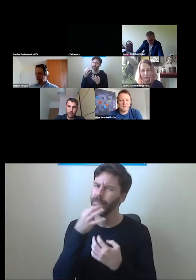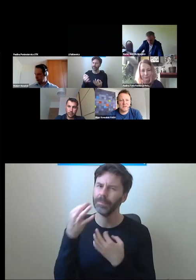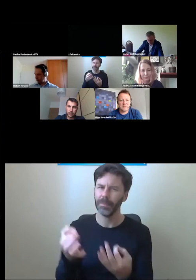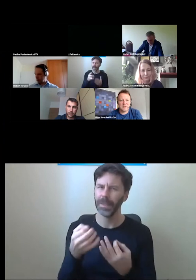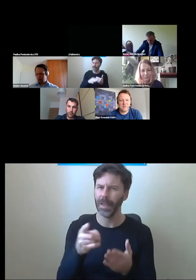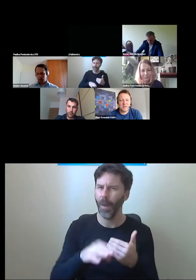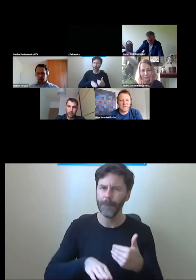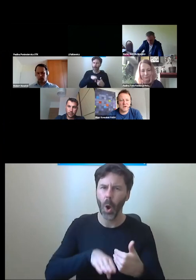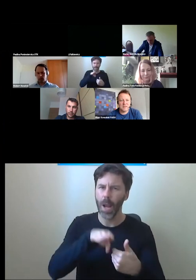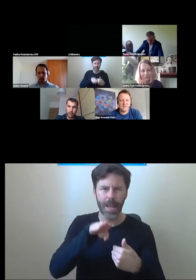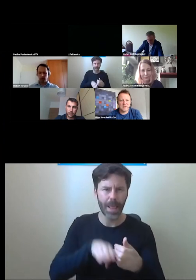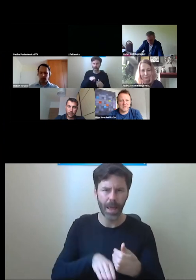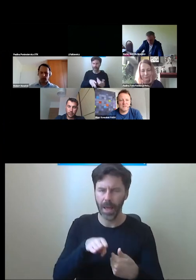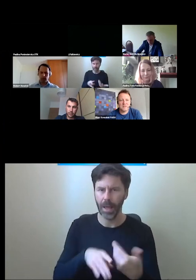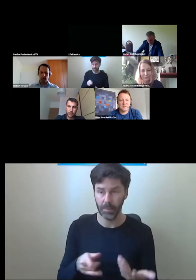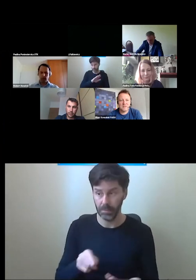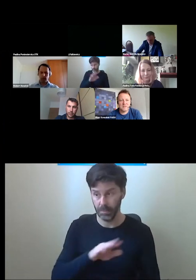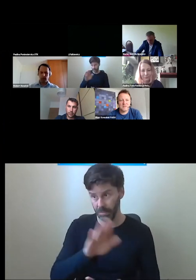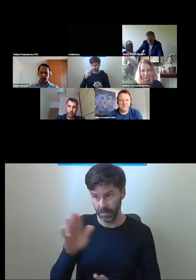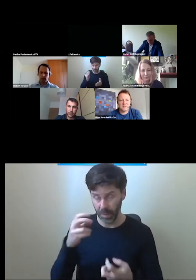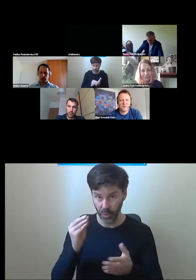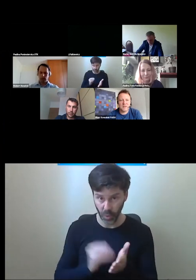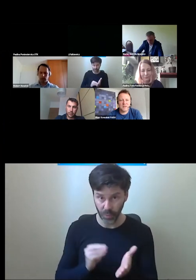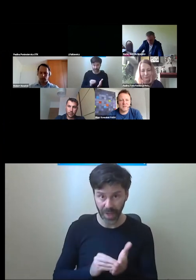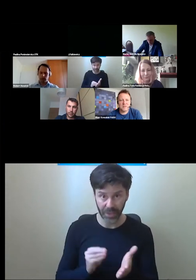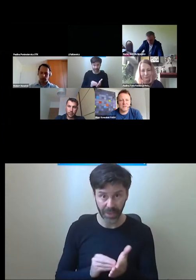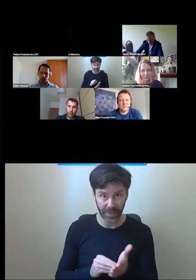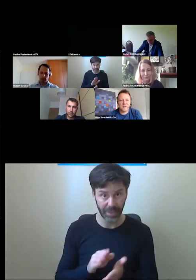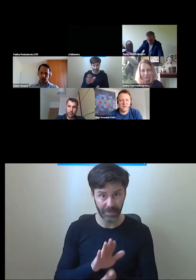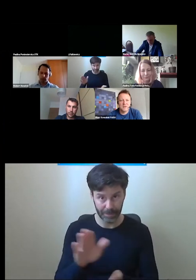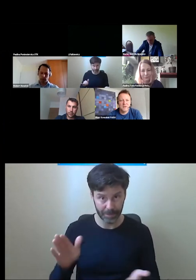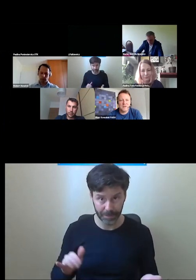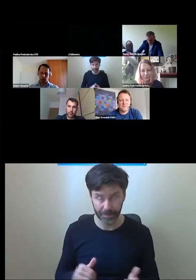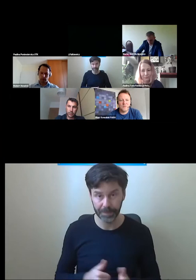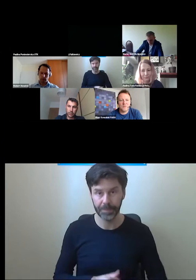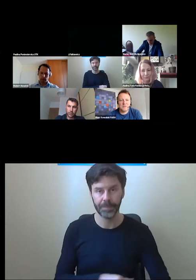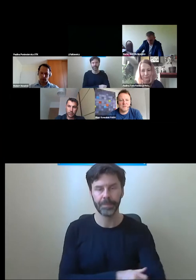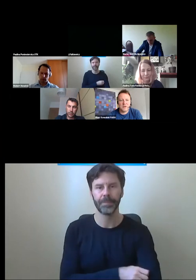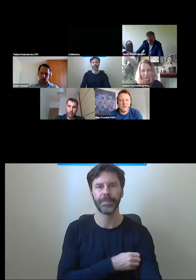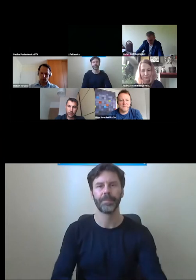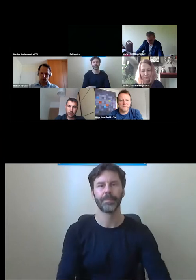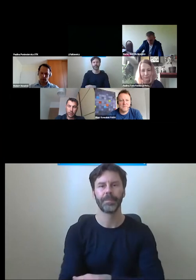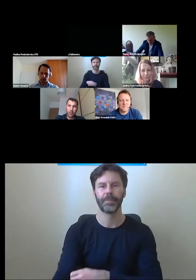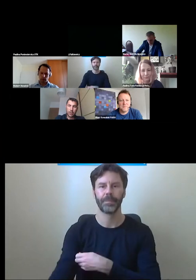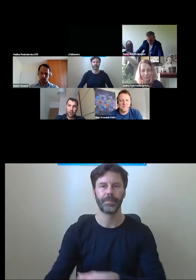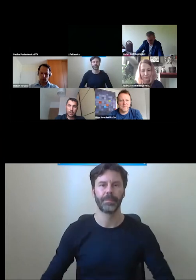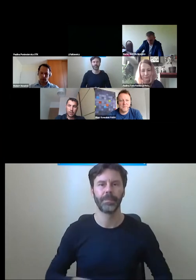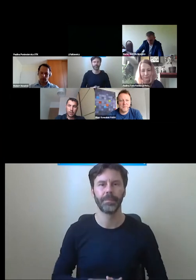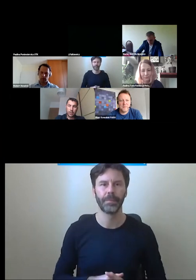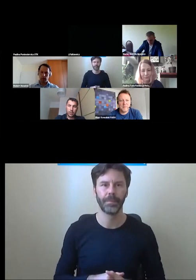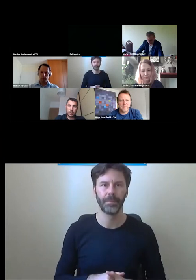Jeśli macie takie doświadczenie własne, w sensie z eksploatacji, rzeczy, z którymi macie do czynienia?